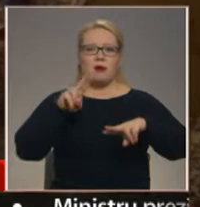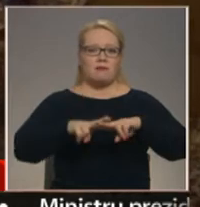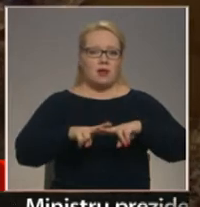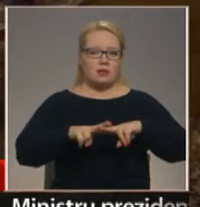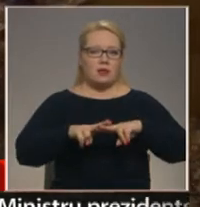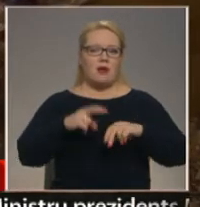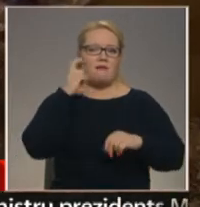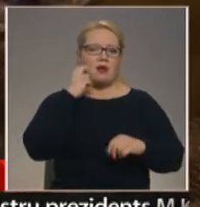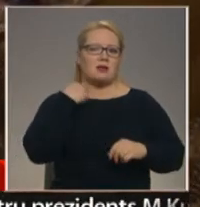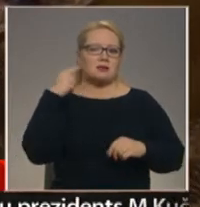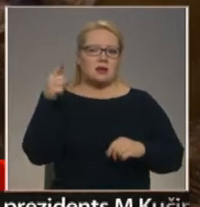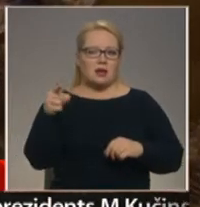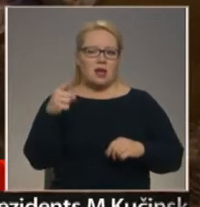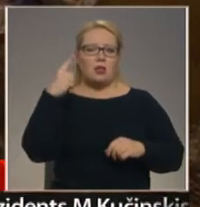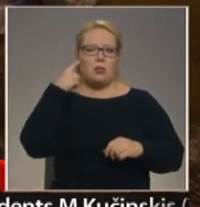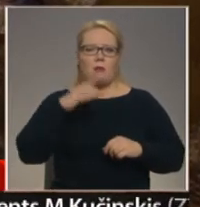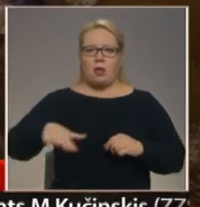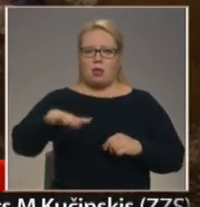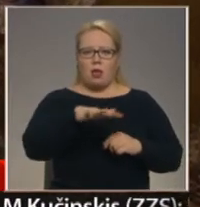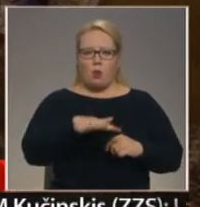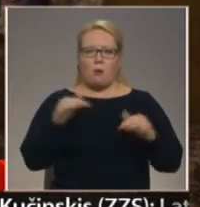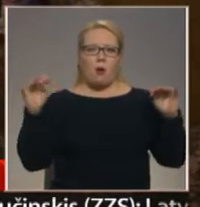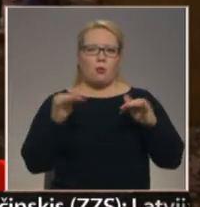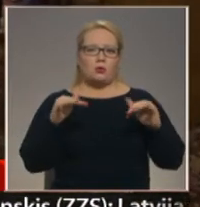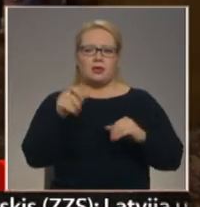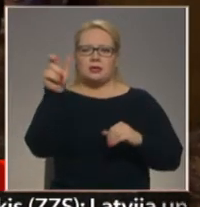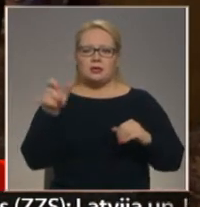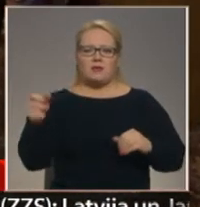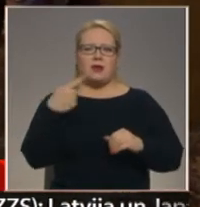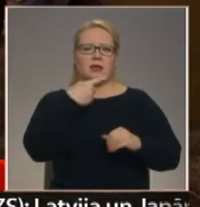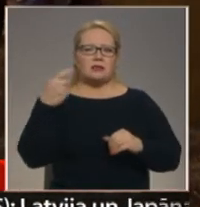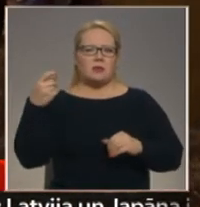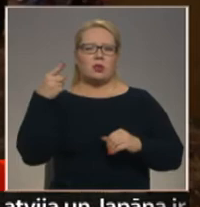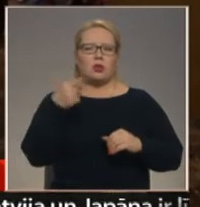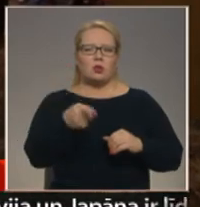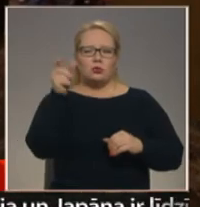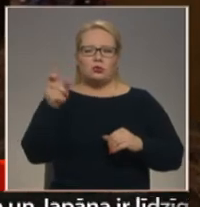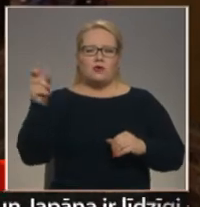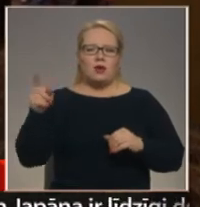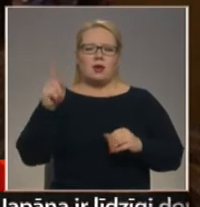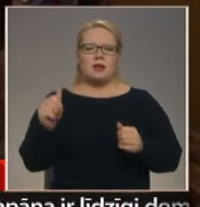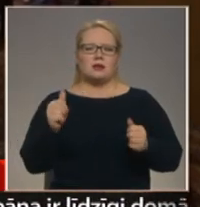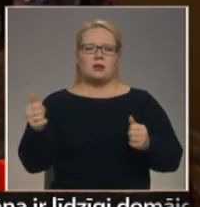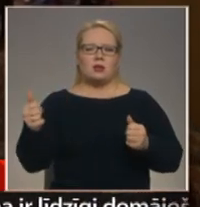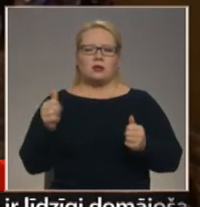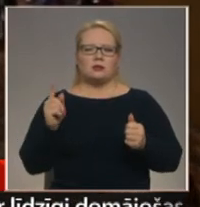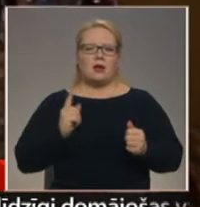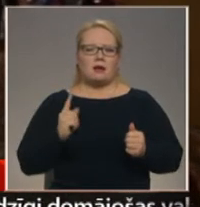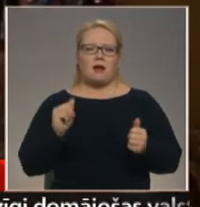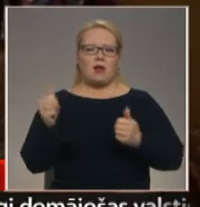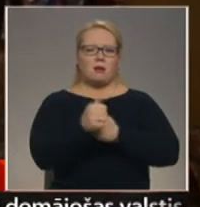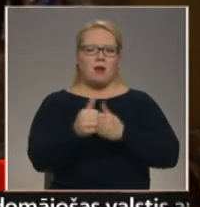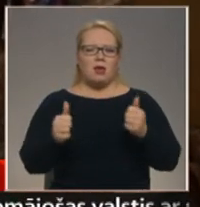Vecrīgā savulaik doma laukumā pulcējās cilvēku simtu un tūkstoši, kas nomainīja viens otru pie barikādēm un gāja